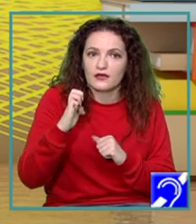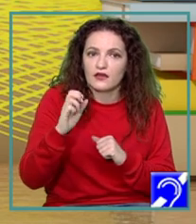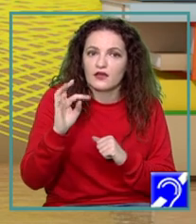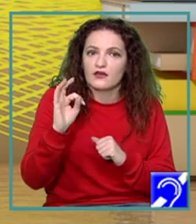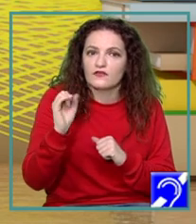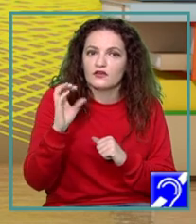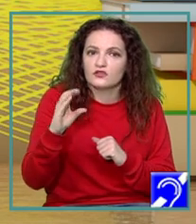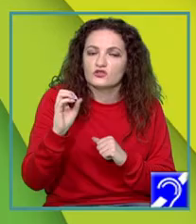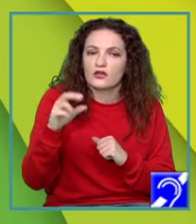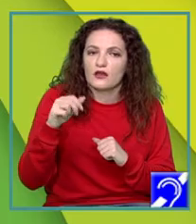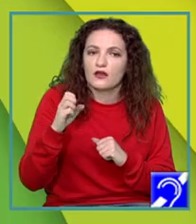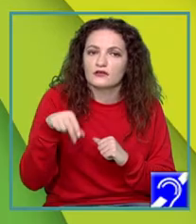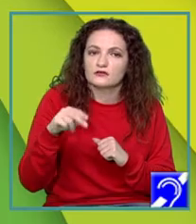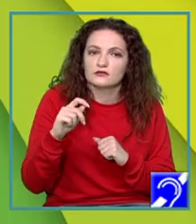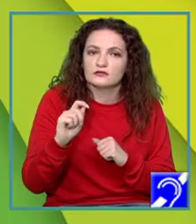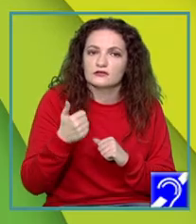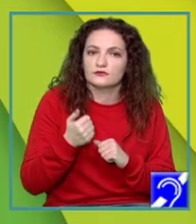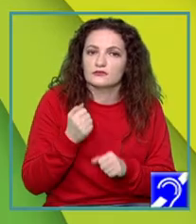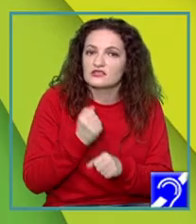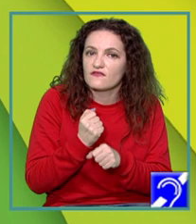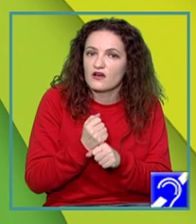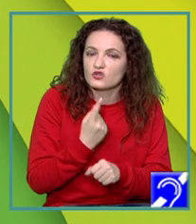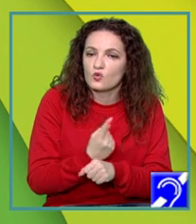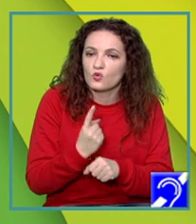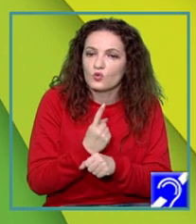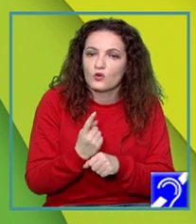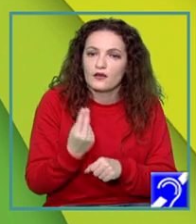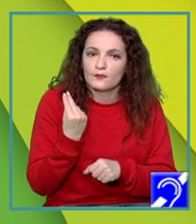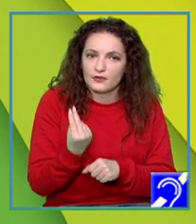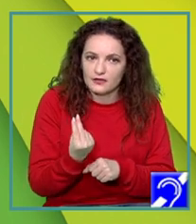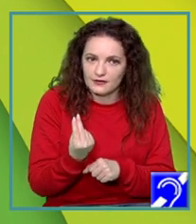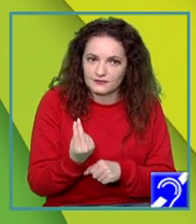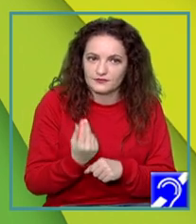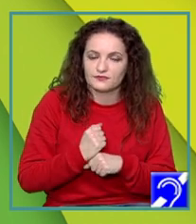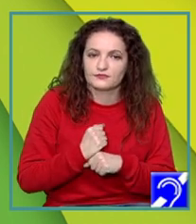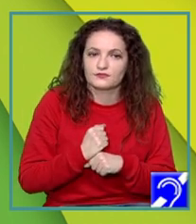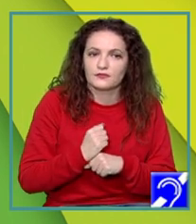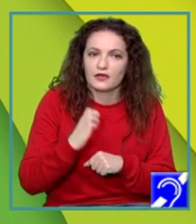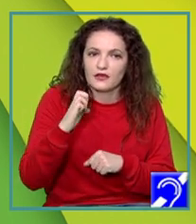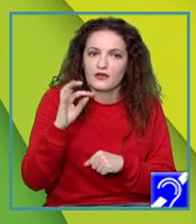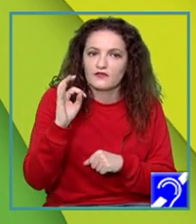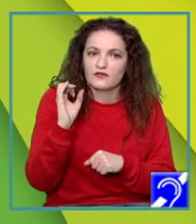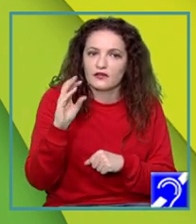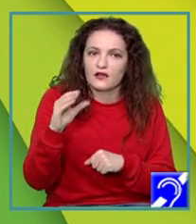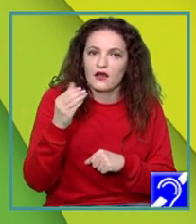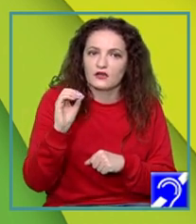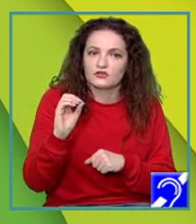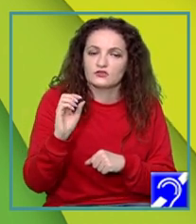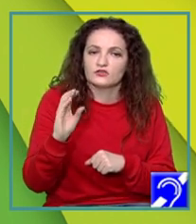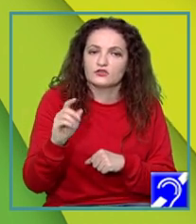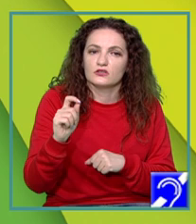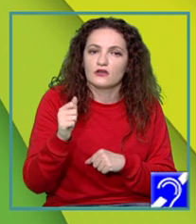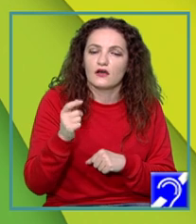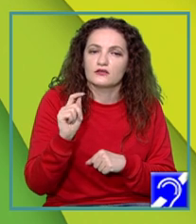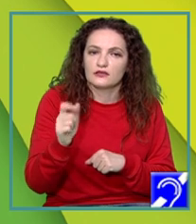explicație foarte simplă. Eficiență înseamnă ca eu să fac lucrurile bine. Ceea ce fac să fac